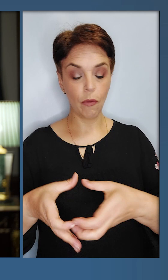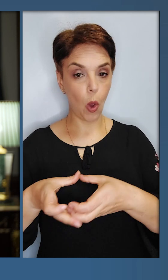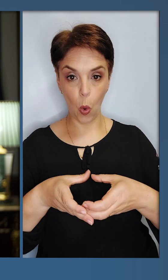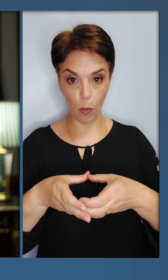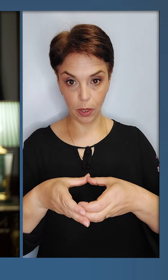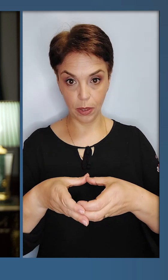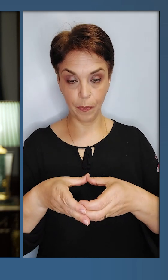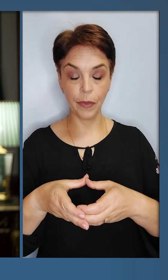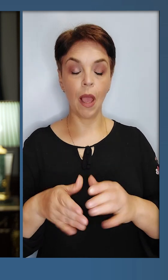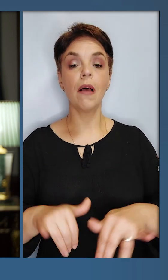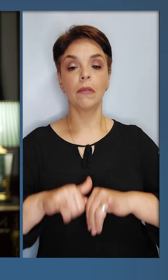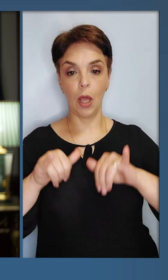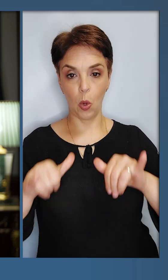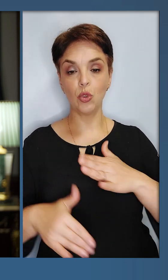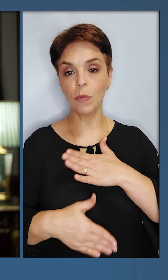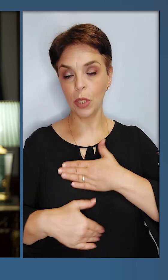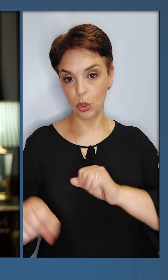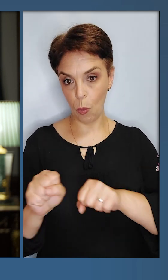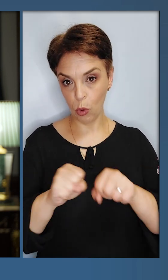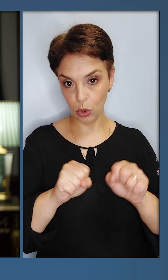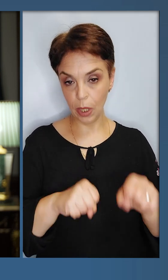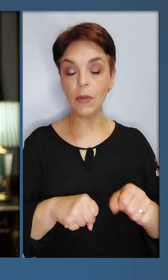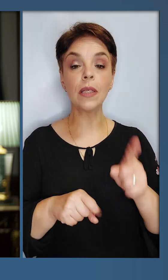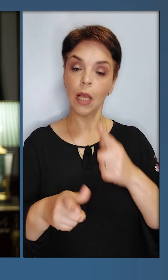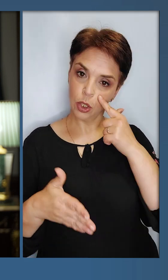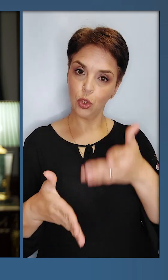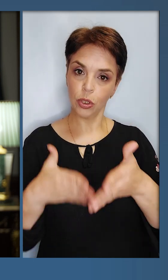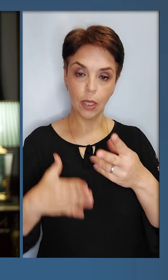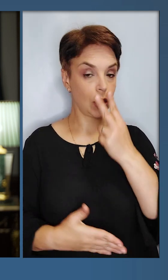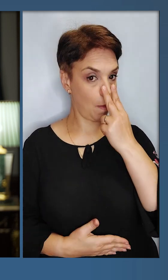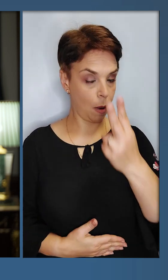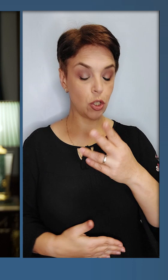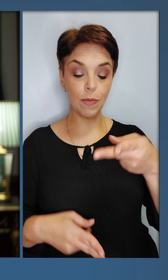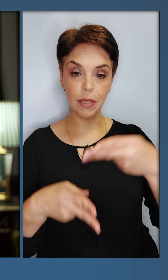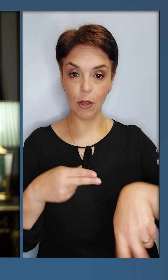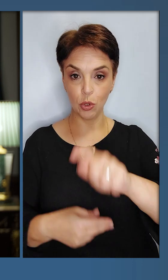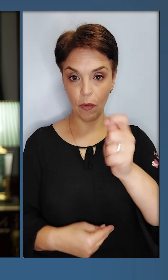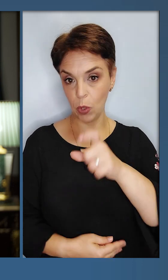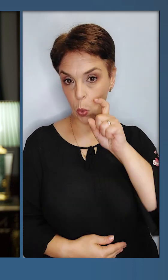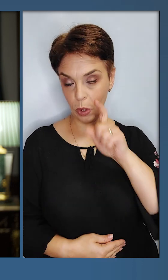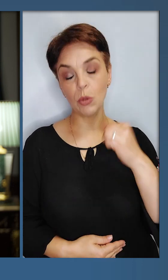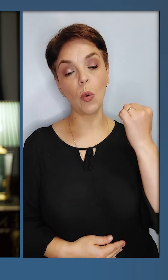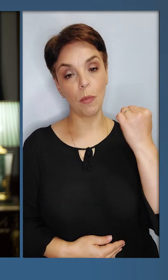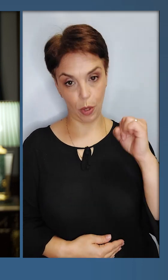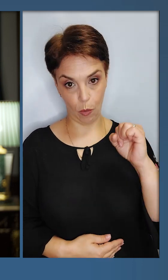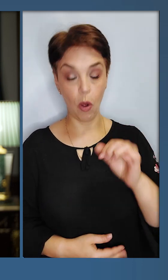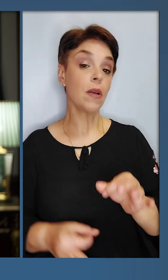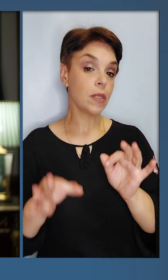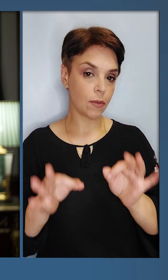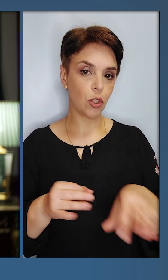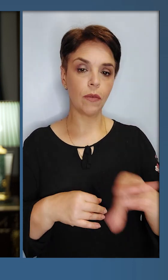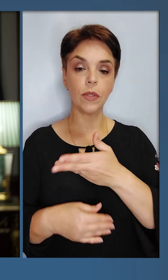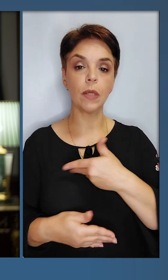-промисловий комплекс. Нарощуємо наші можливості та чіткіше бачимо завершення війни українською перемогою.